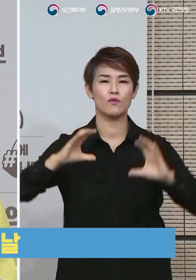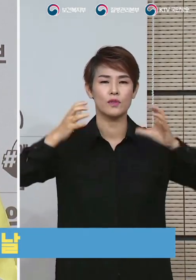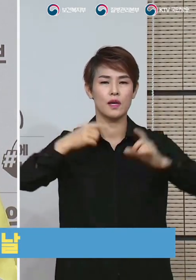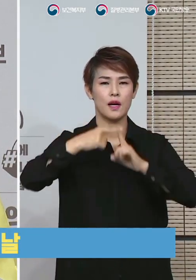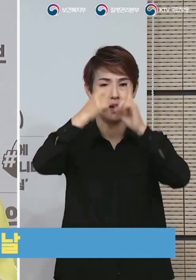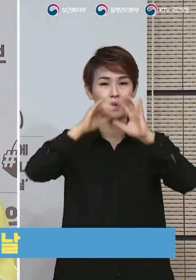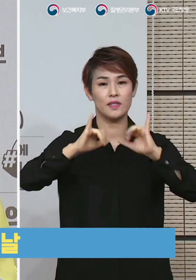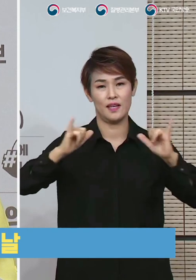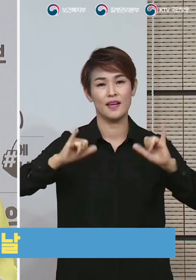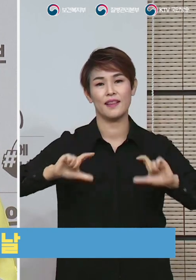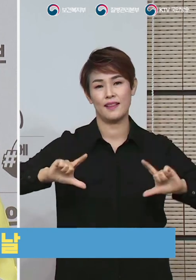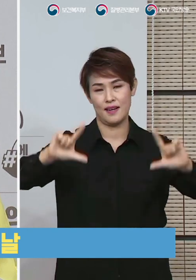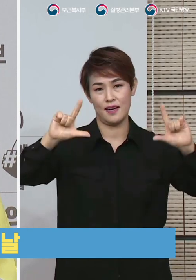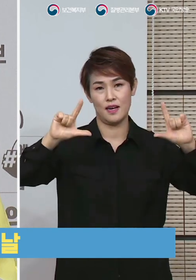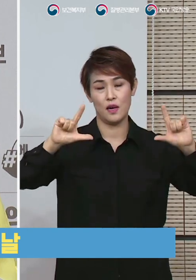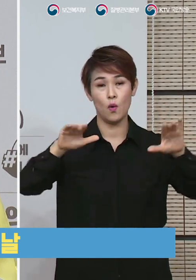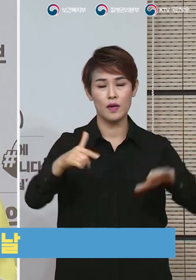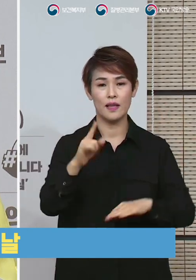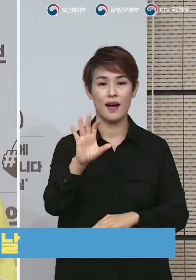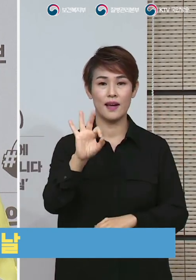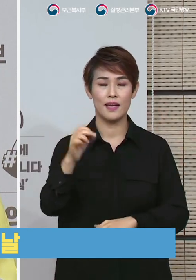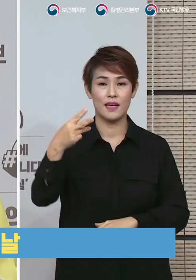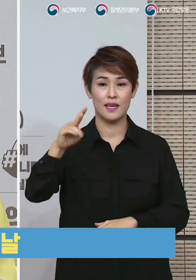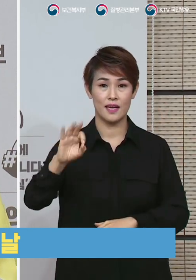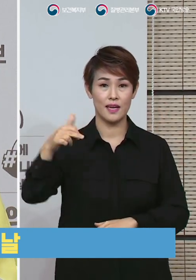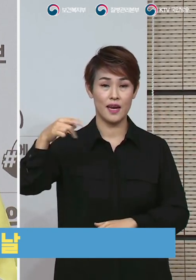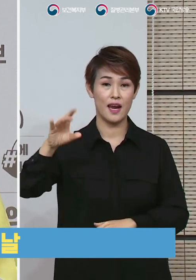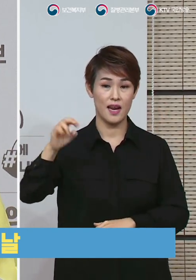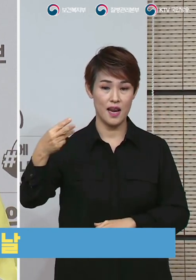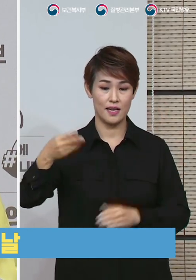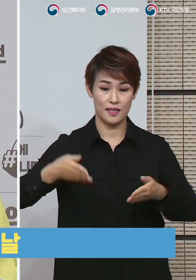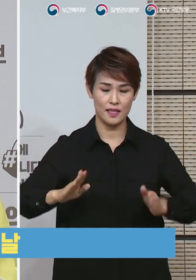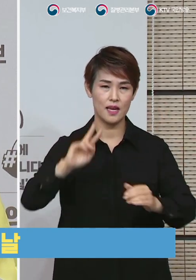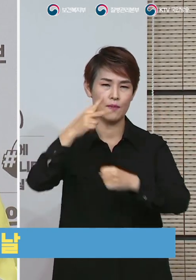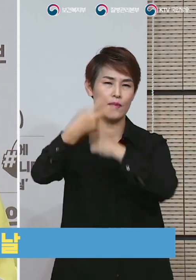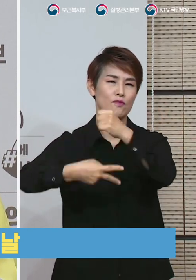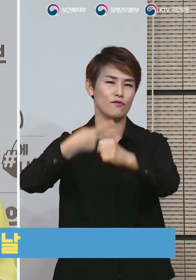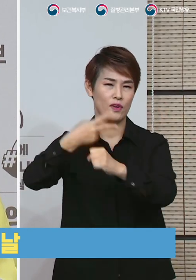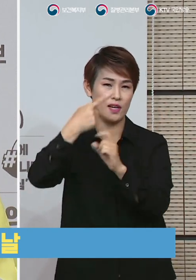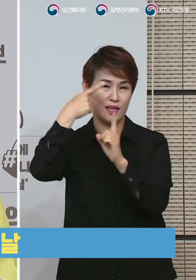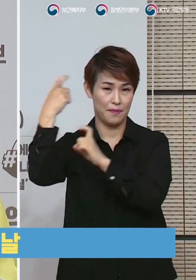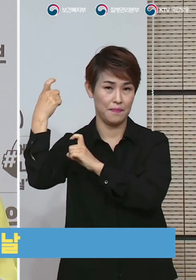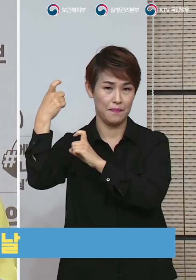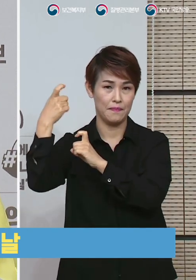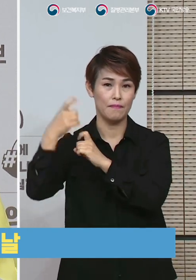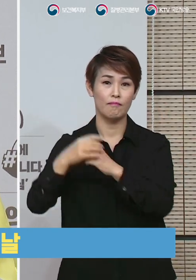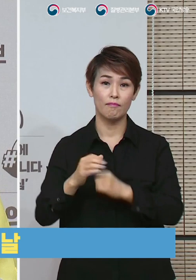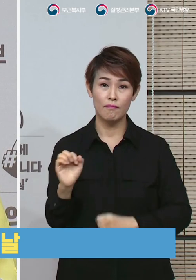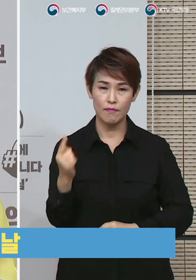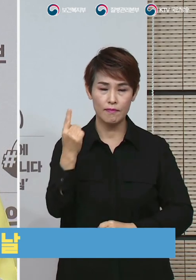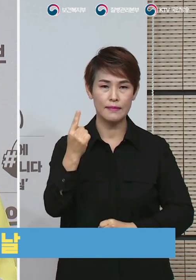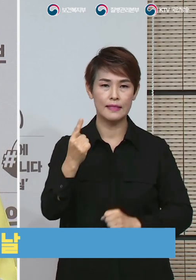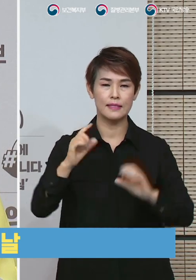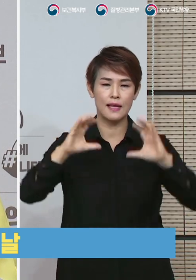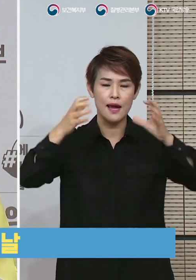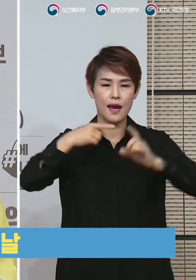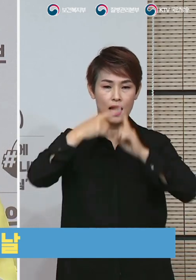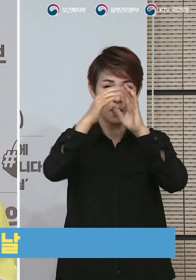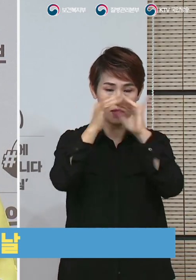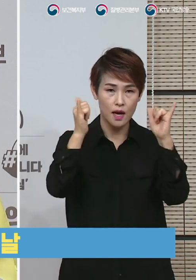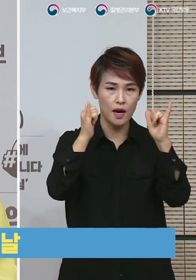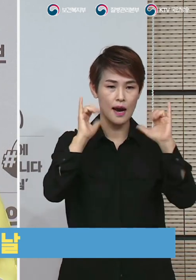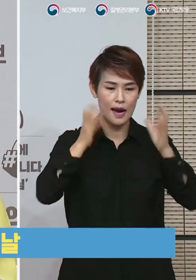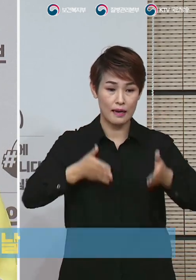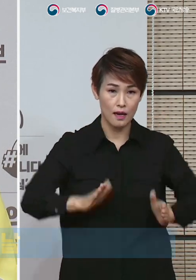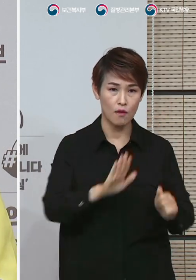올해는 나이팅게일 탄생 200주년을 맞이하여 세계 간호사와 조선사의 회로 지정하여 기념하고